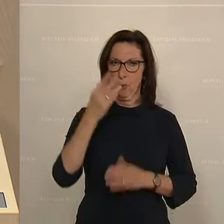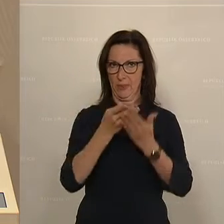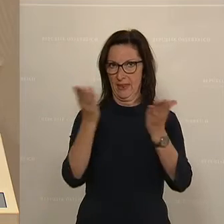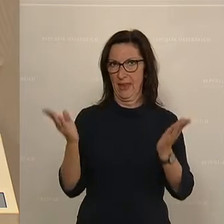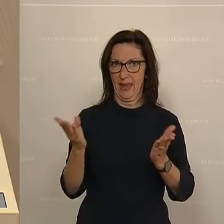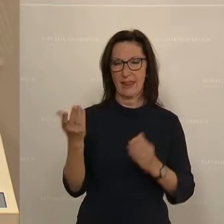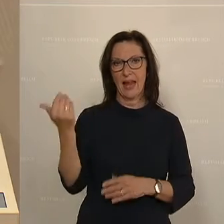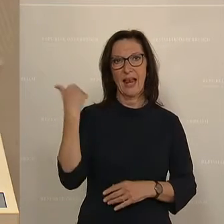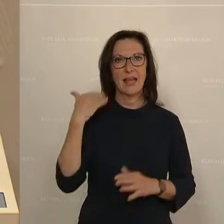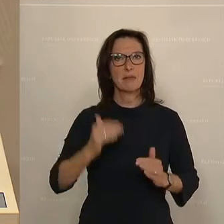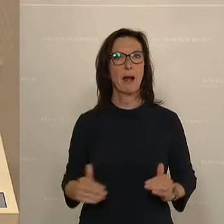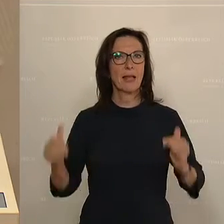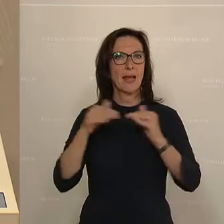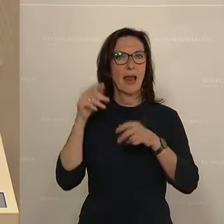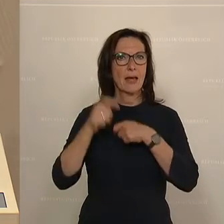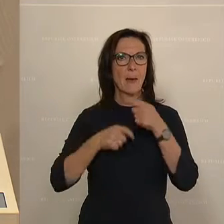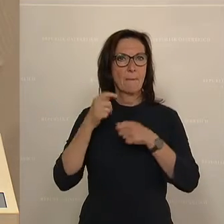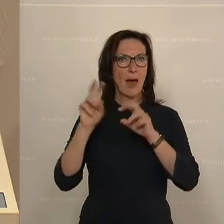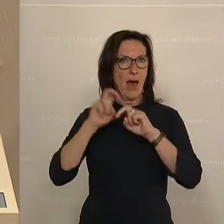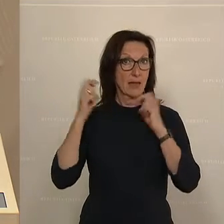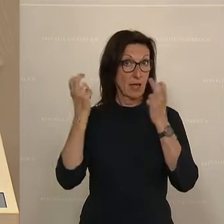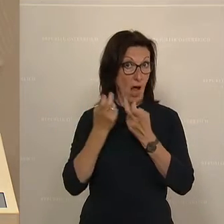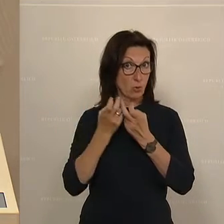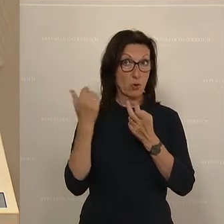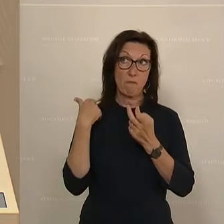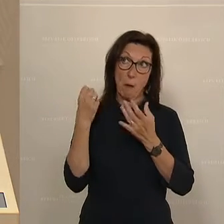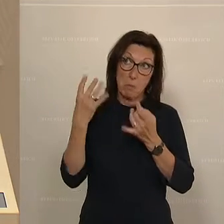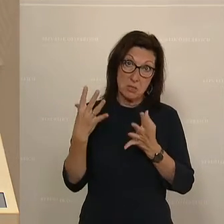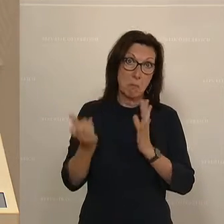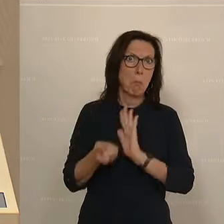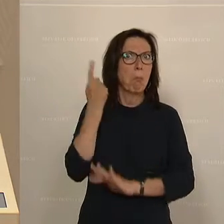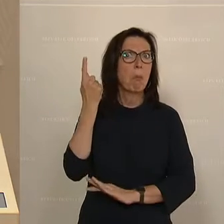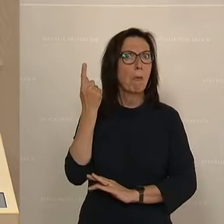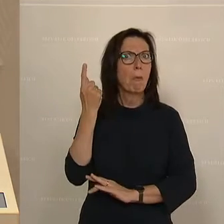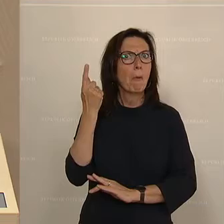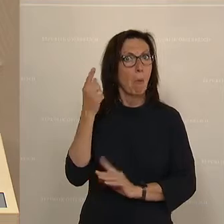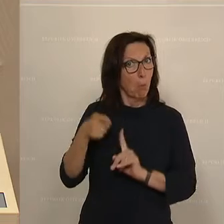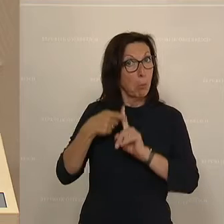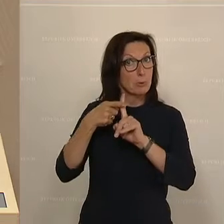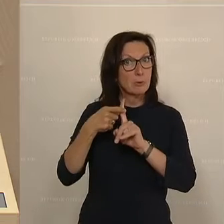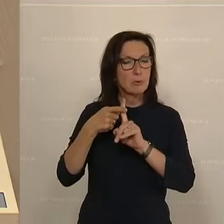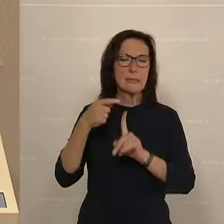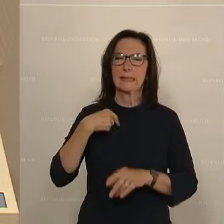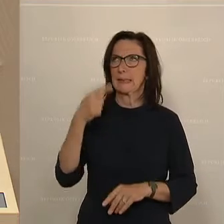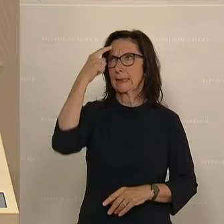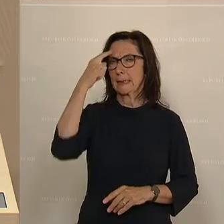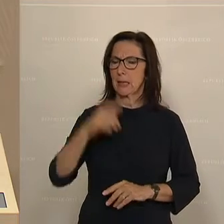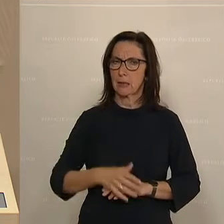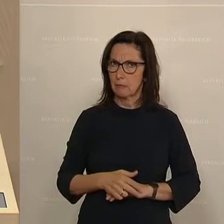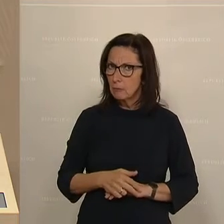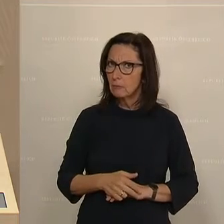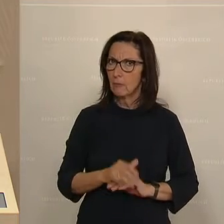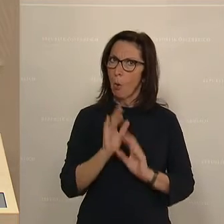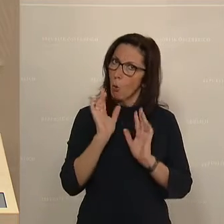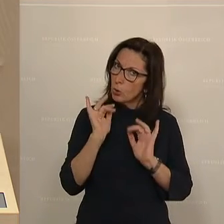Gleichbehandlungsausschuss geschah etwas allzu Seltenes, aber für mich sehr Positives. Ich habe mir gedacht, das geht ja